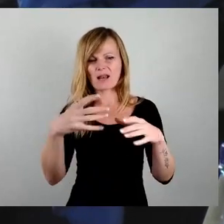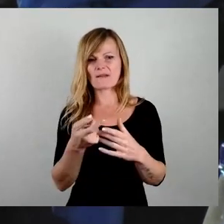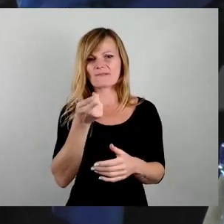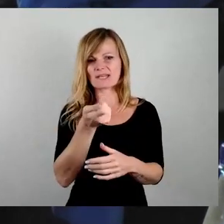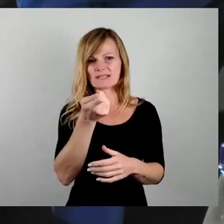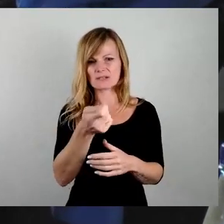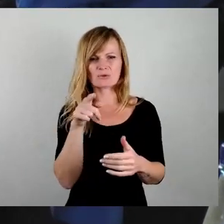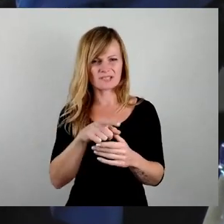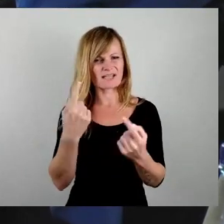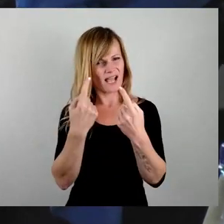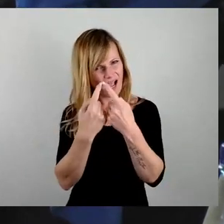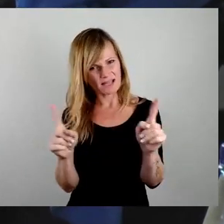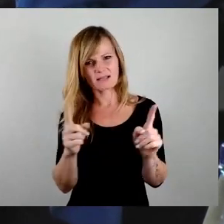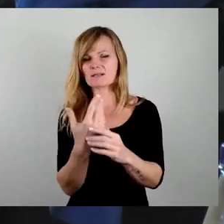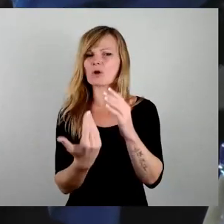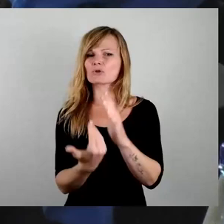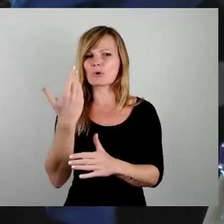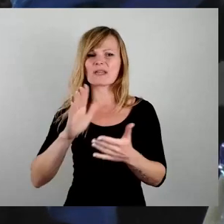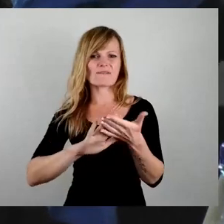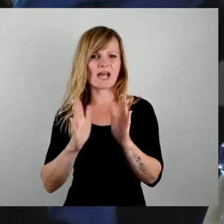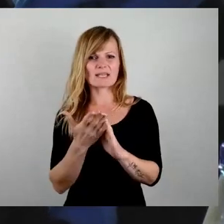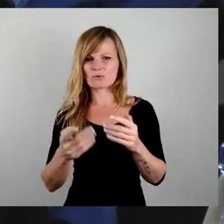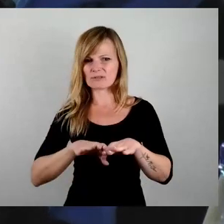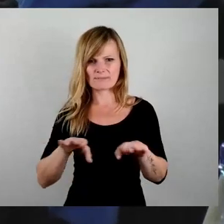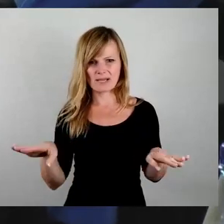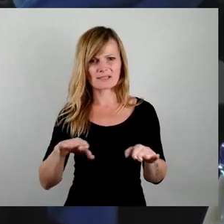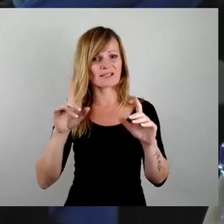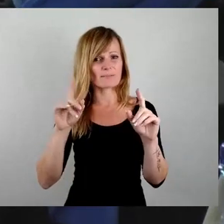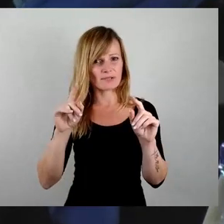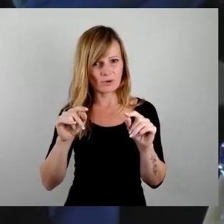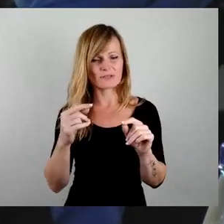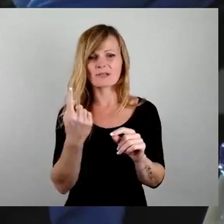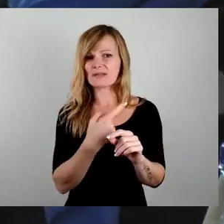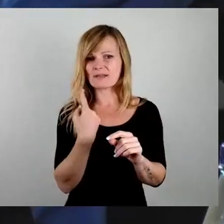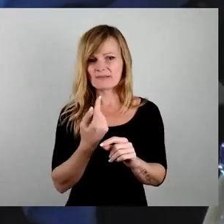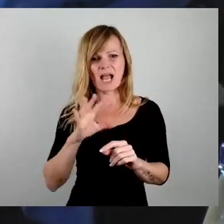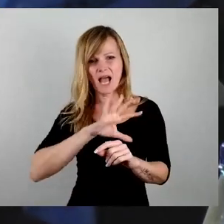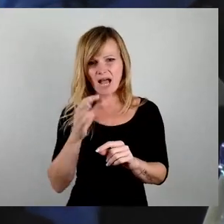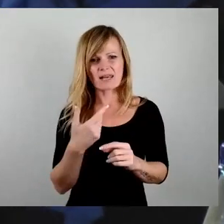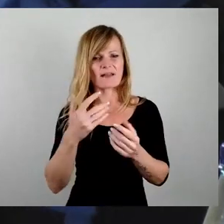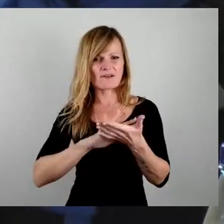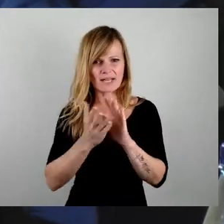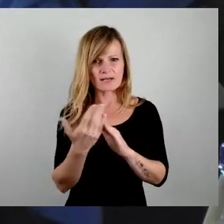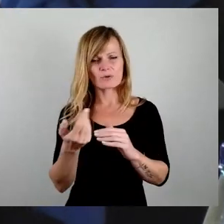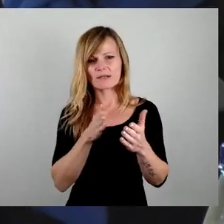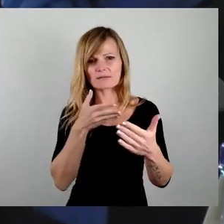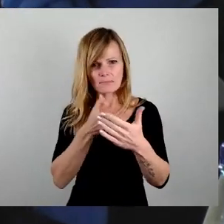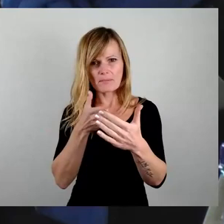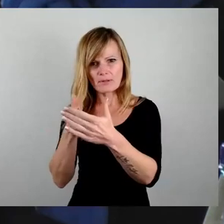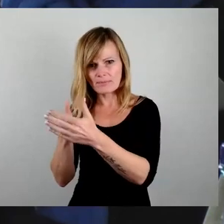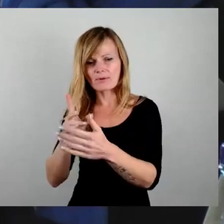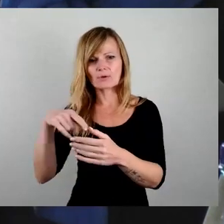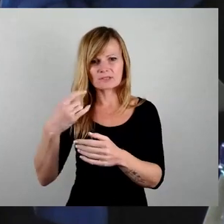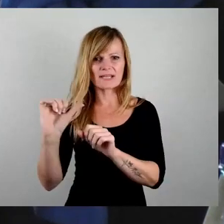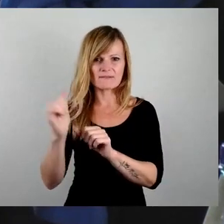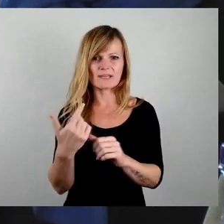Verhandlungsbasis. Das heißt, wir würden dann die ganzen Verhandlungen scheitern lassen und dann würde es bei Null wieder losgehen. Und ob